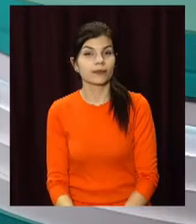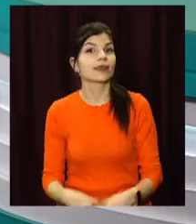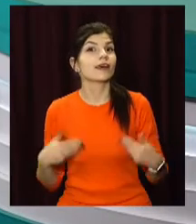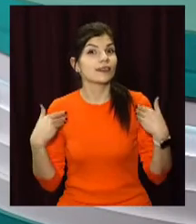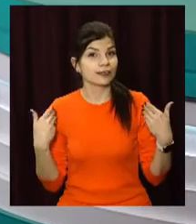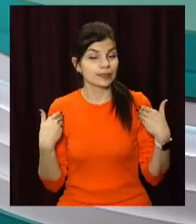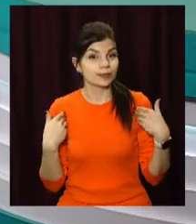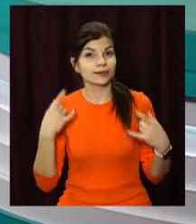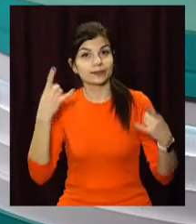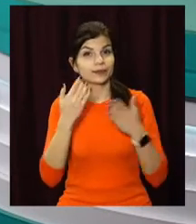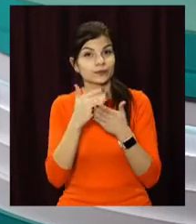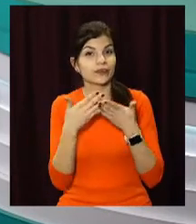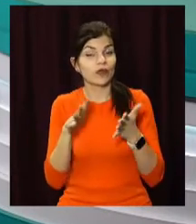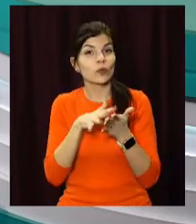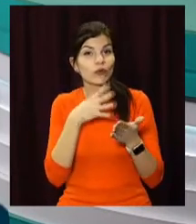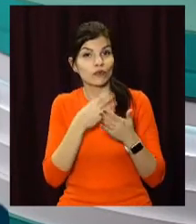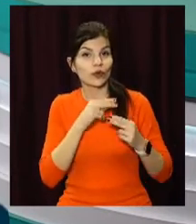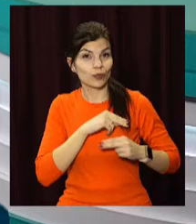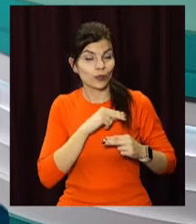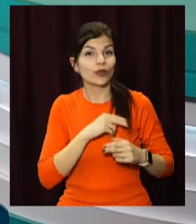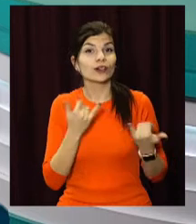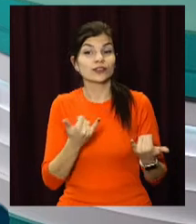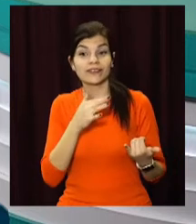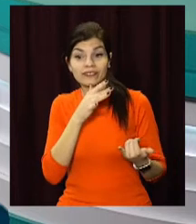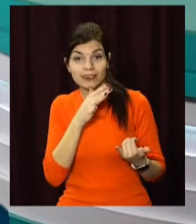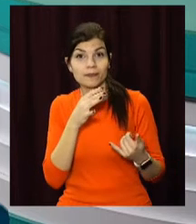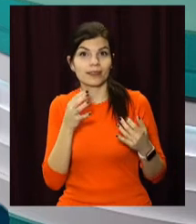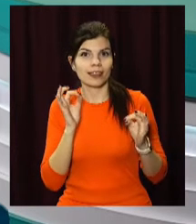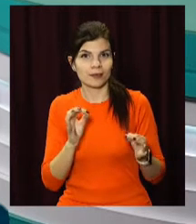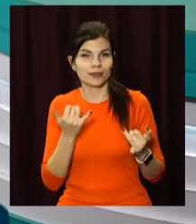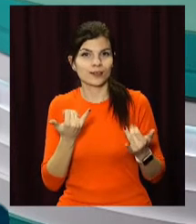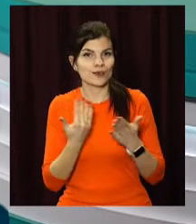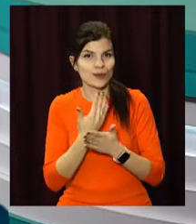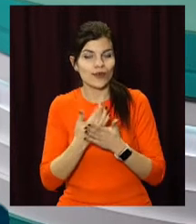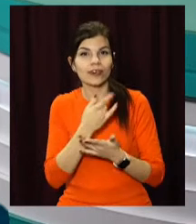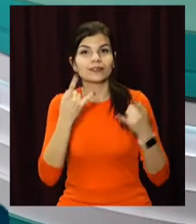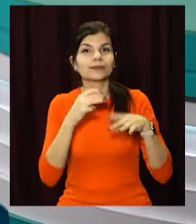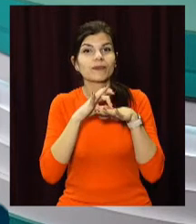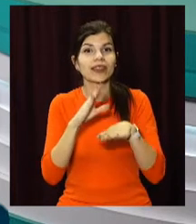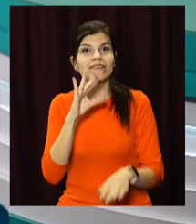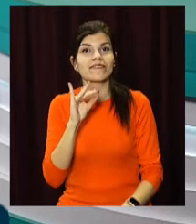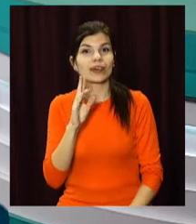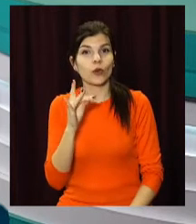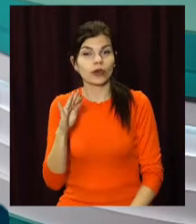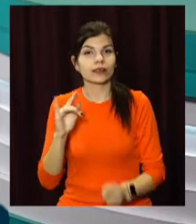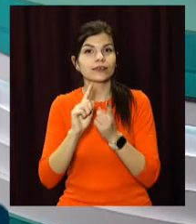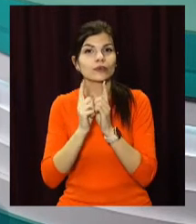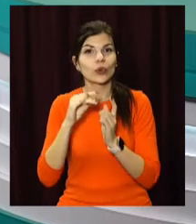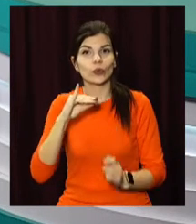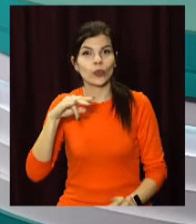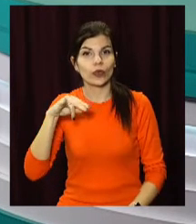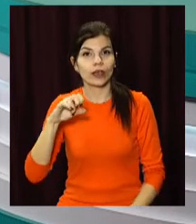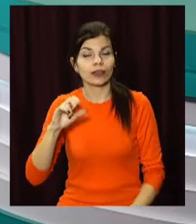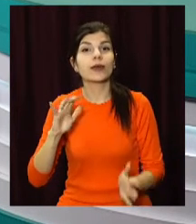Вітаю! Відкрити продовжую свою роботу і, як завжди, о цій порі новини. Для вас працюють Вікторія Вахрушина та сордо-перекладачка Юліана Пуговкіна.